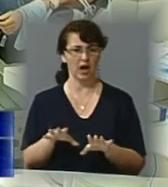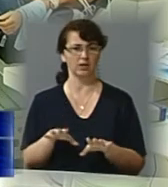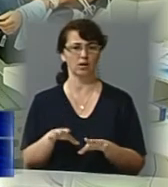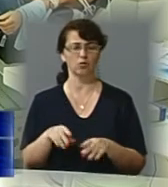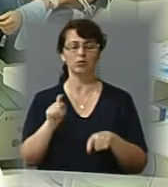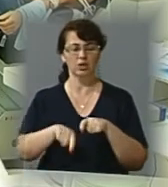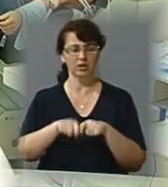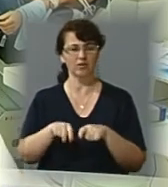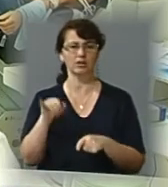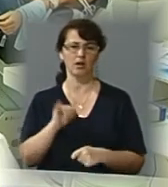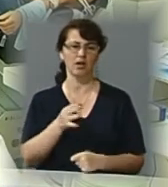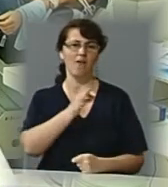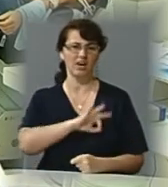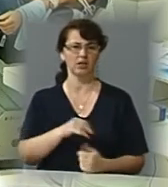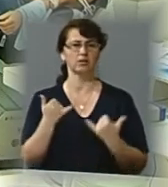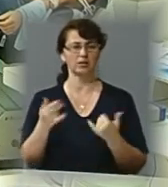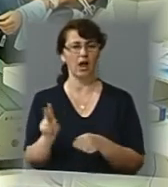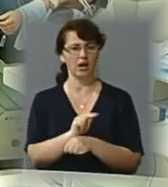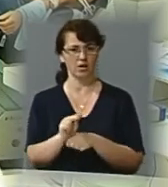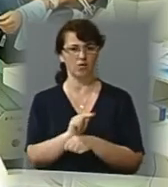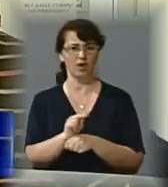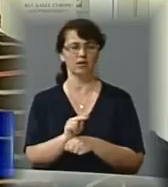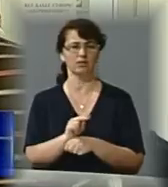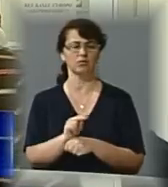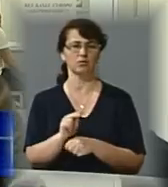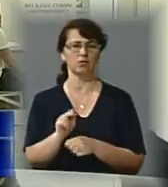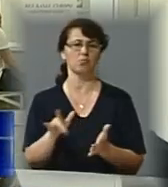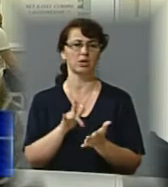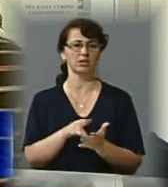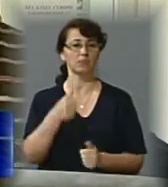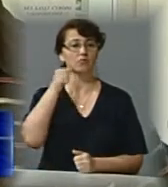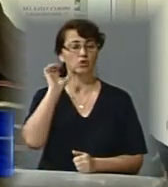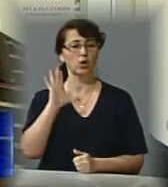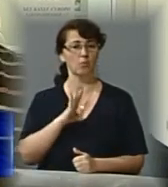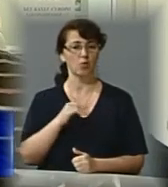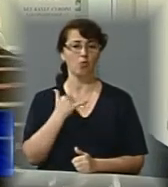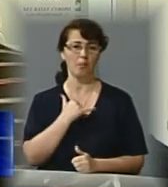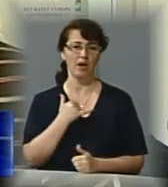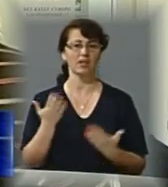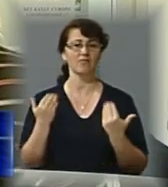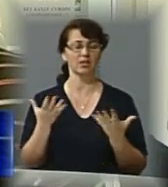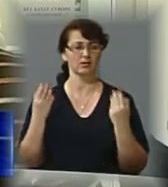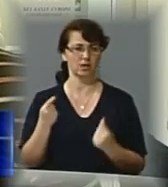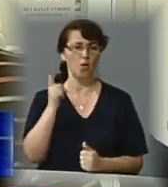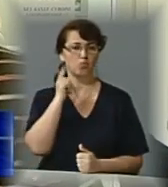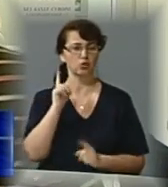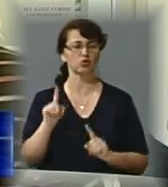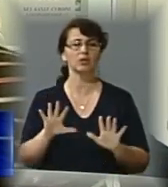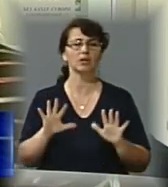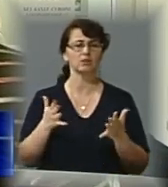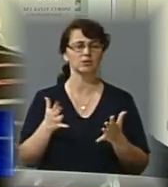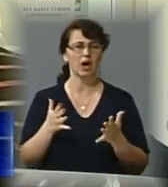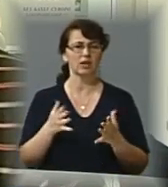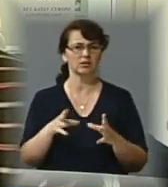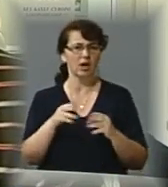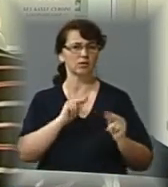звичайно, використана для лікувальної мети. Вчора був в мене вихідний день, почув, що така ситуація стала з колегою.